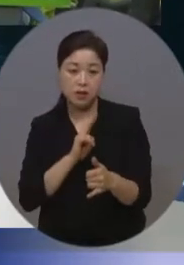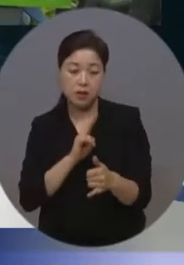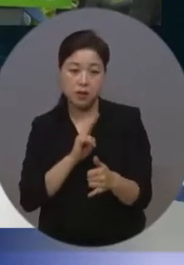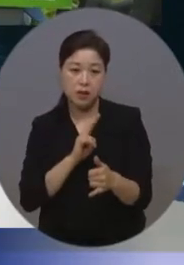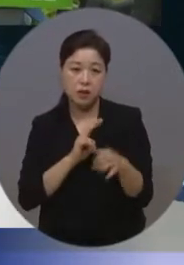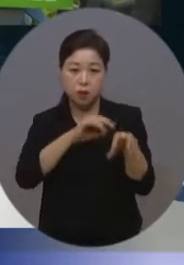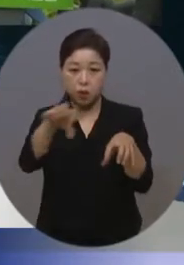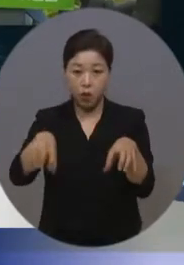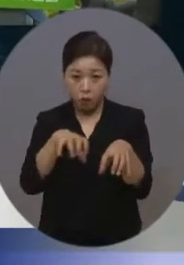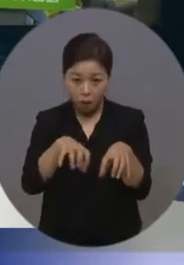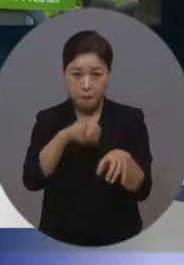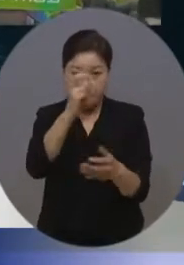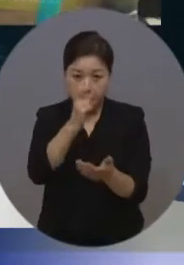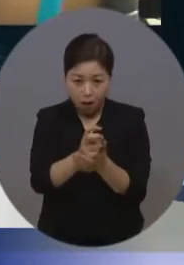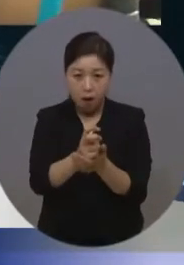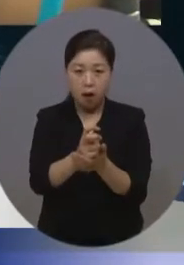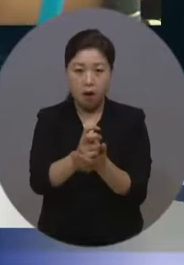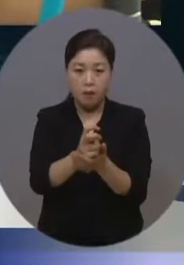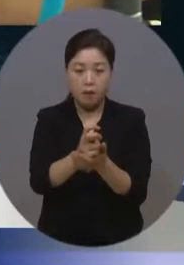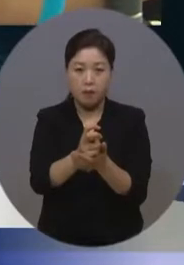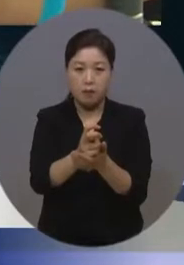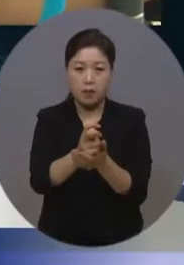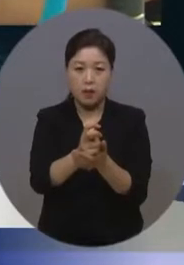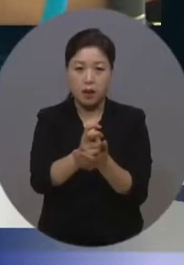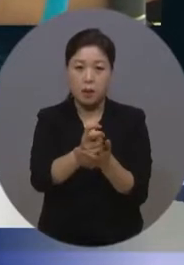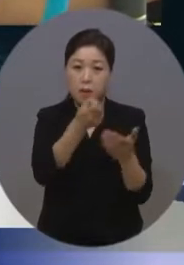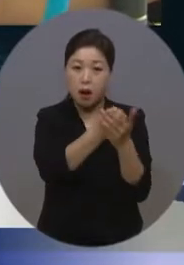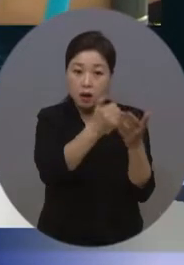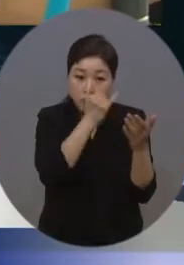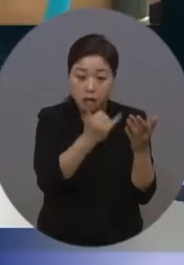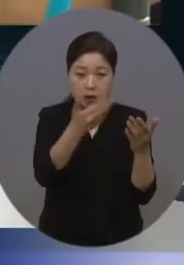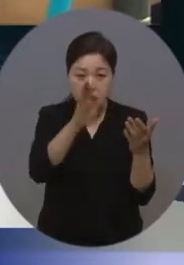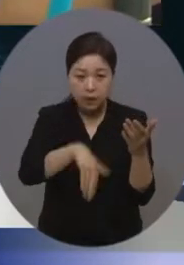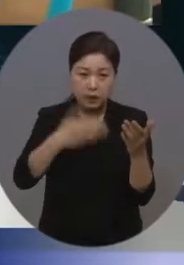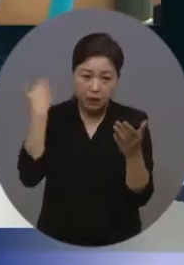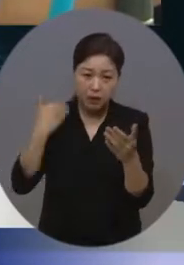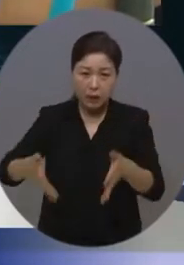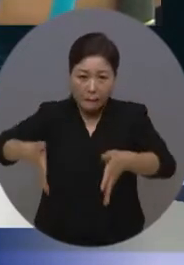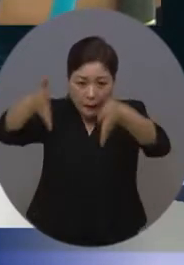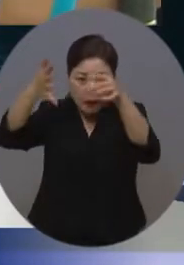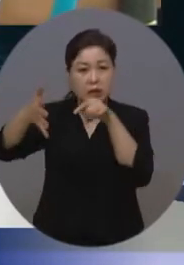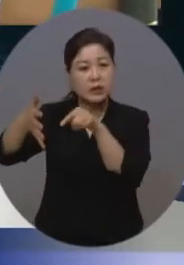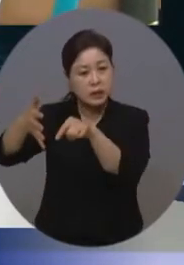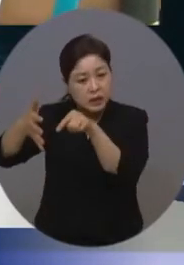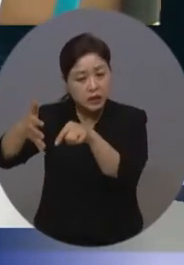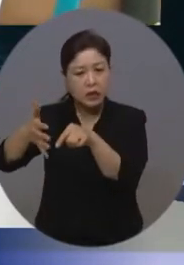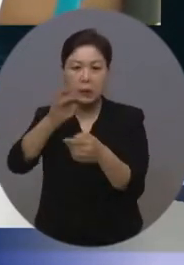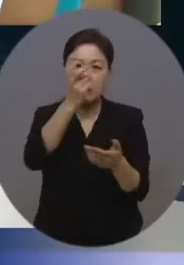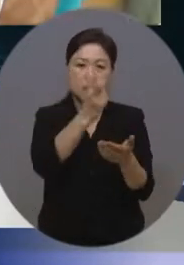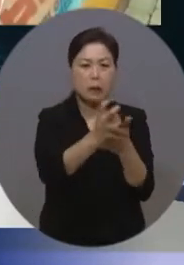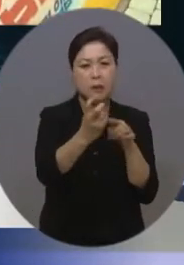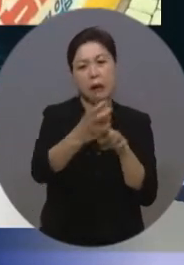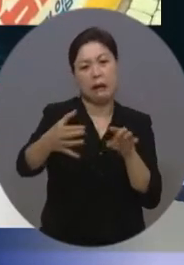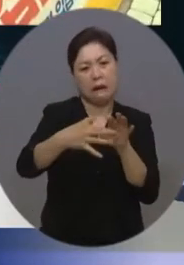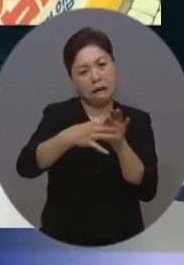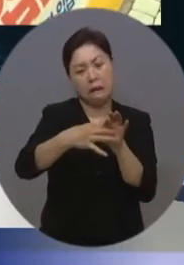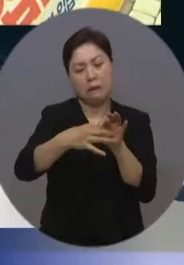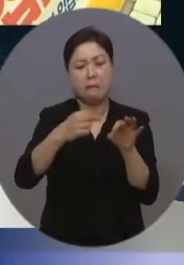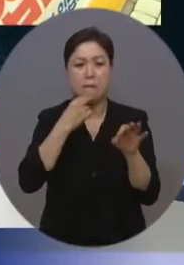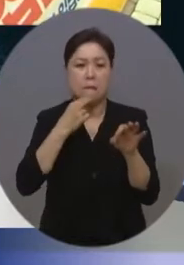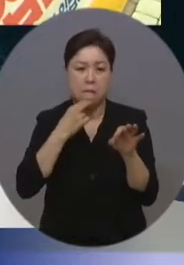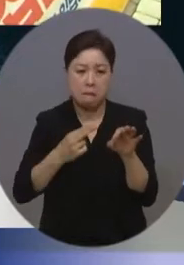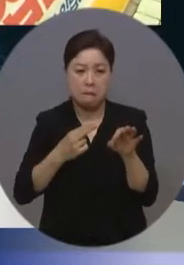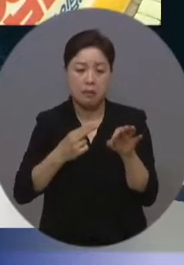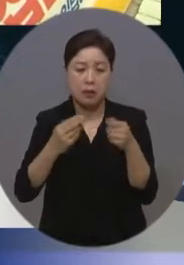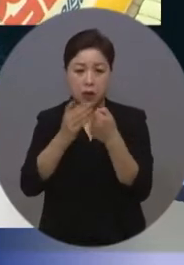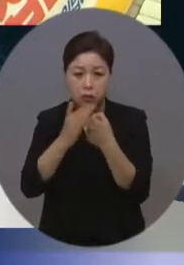설치에 관한 법이 마련되어 있지만 기존에 지어진 건물들은 법 적용에서 제외되는 등 여전히 사각지대가 많은